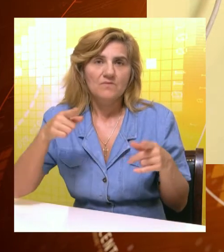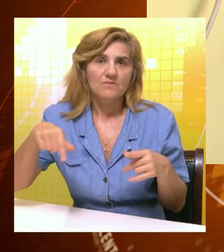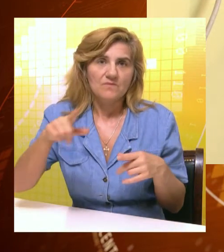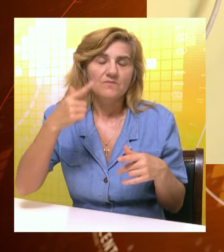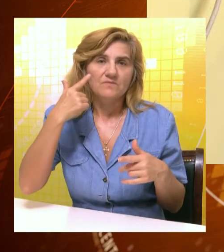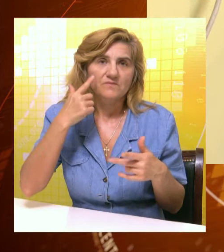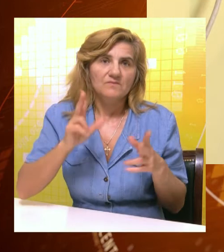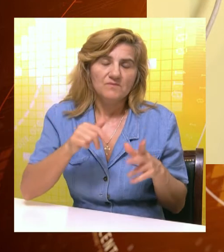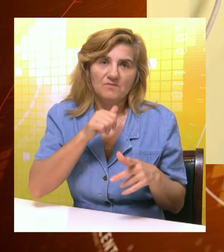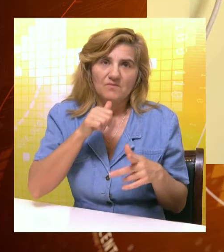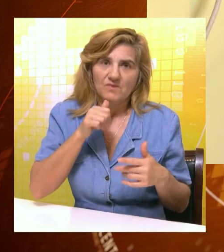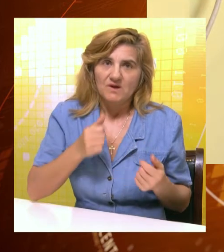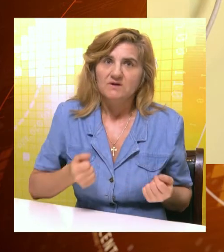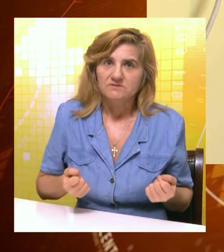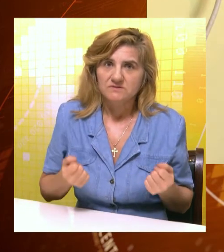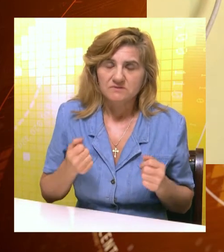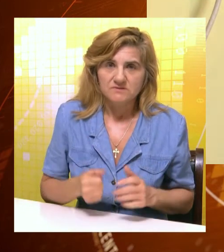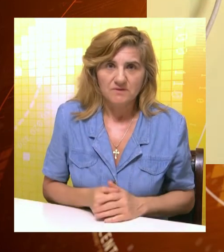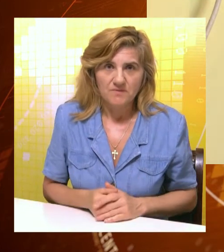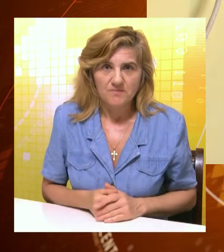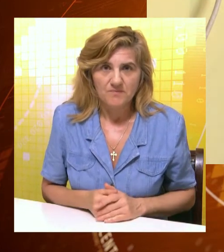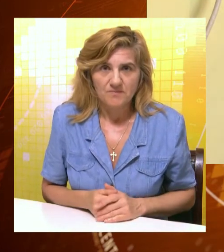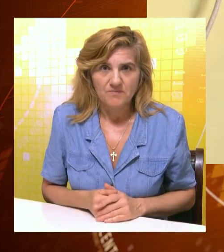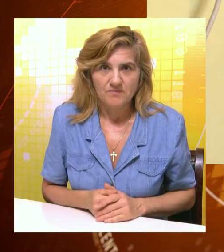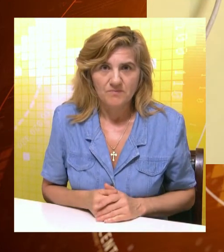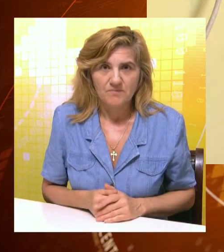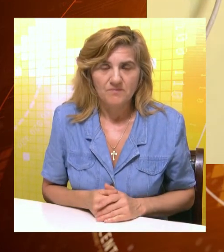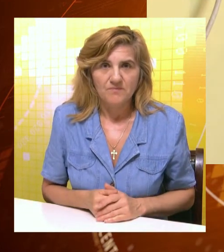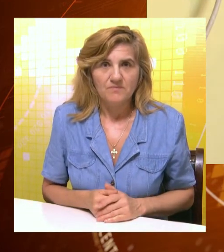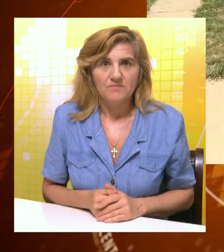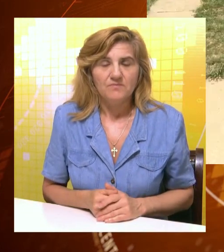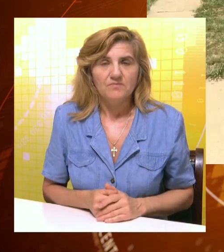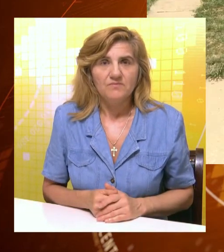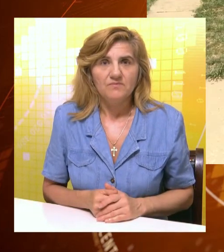verovatno znate koje sve aktivnosti im organizuju.